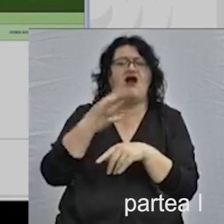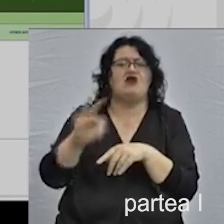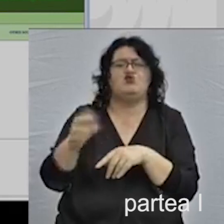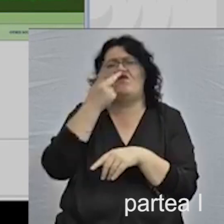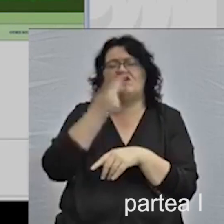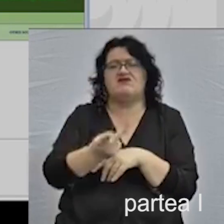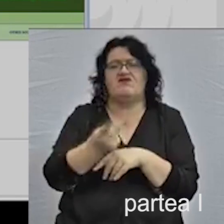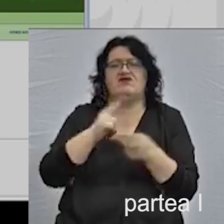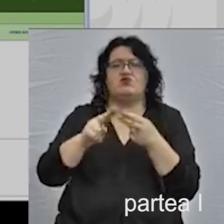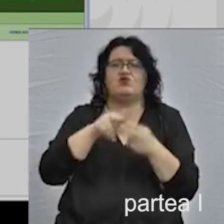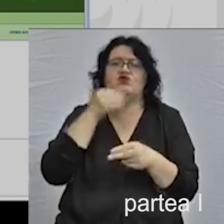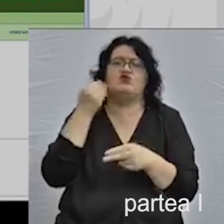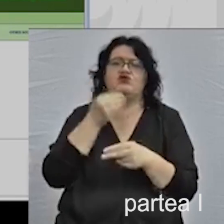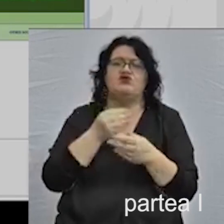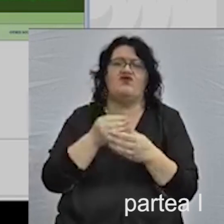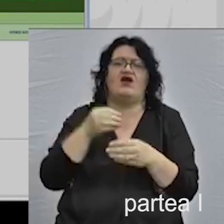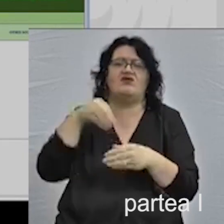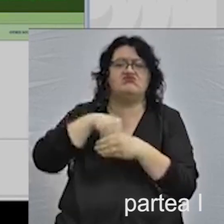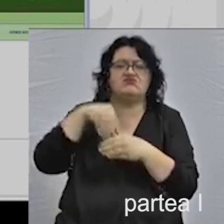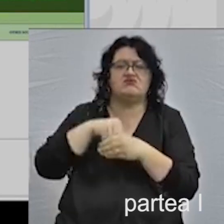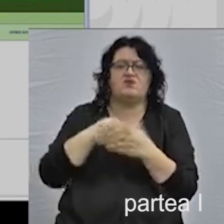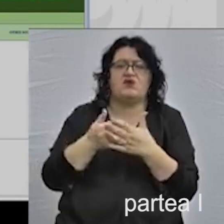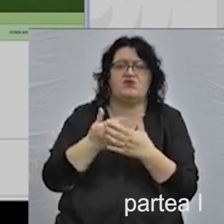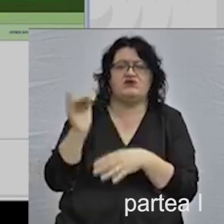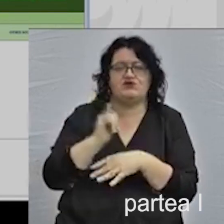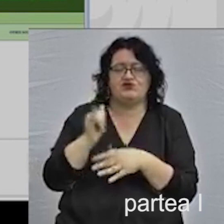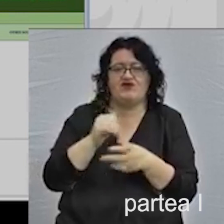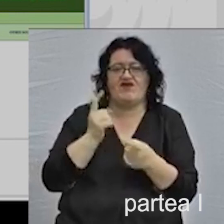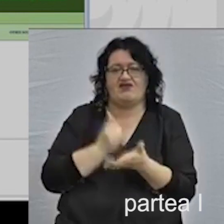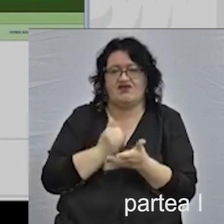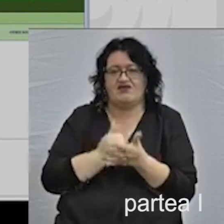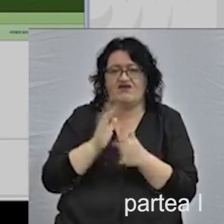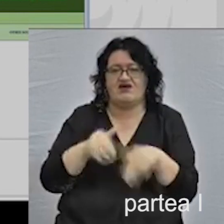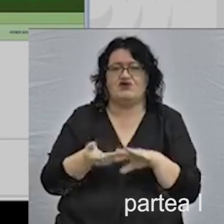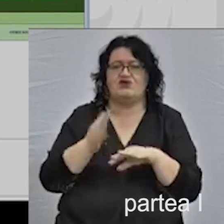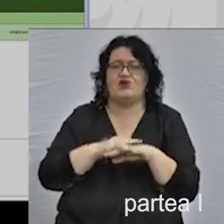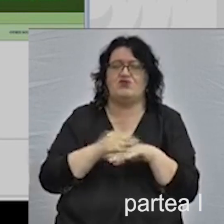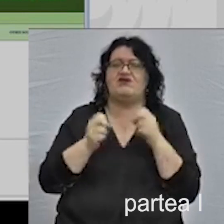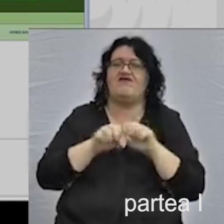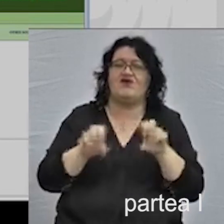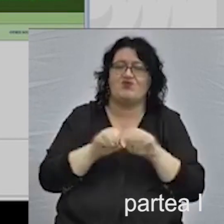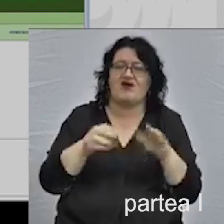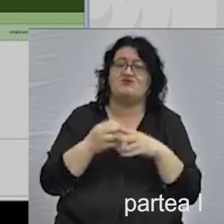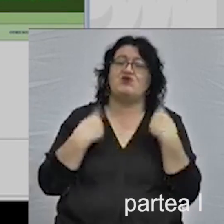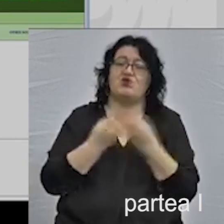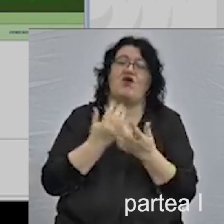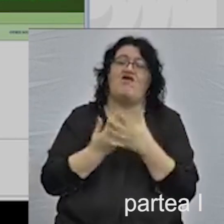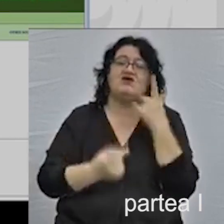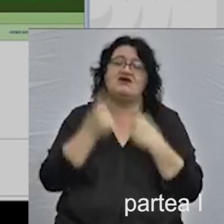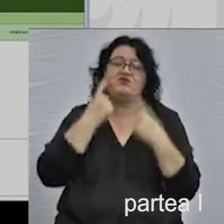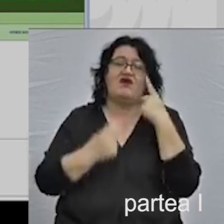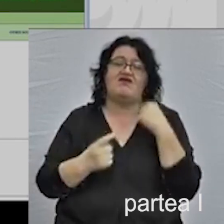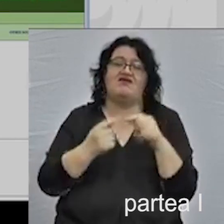cunoști ceva de la sursă, de la cei care, într-adevăr, dețin cele mai multe informații. Pentru noi a fost o experiență de